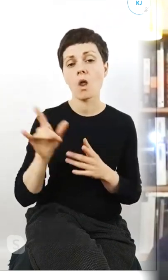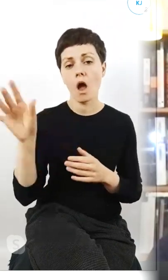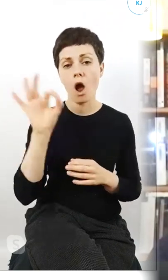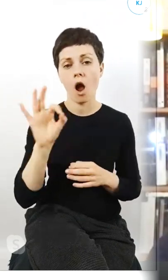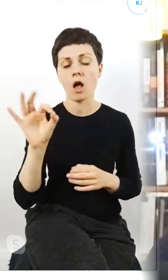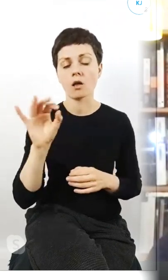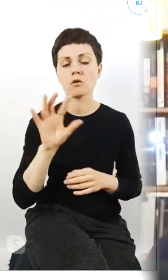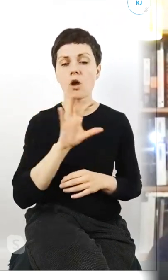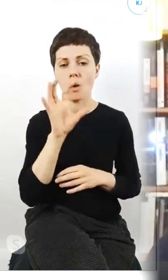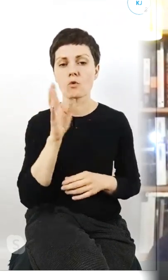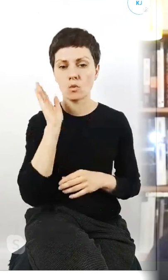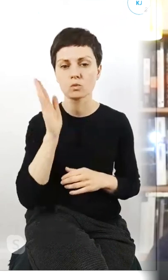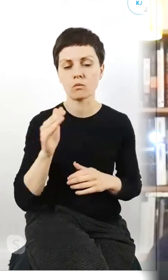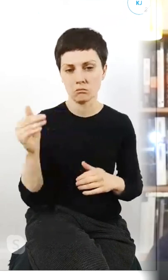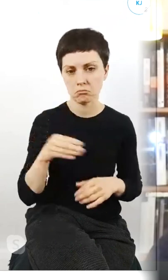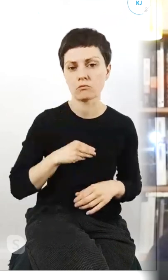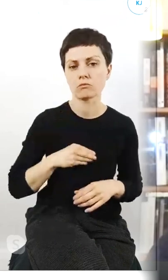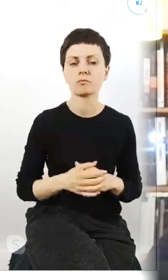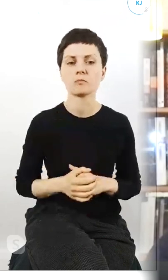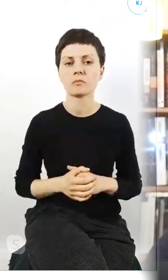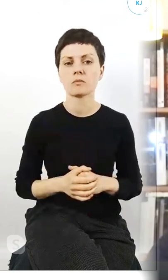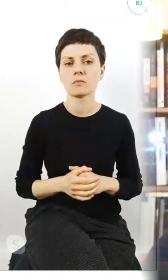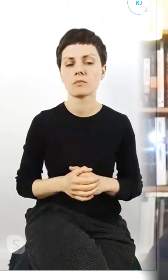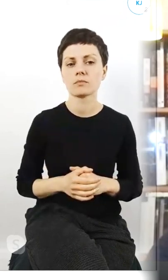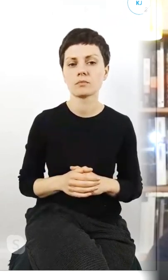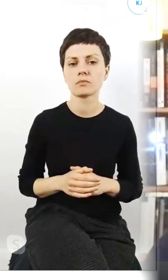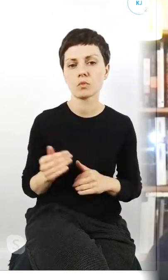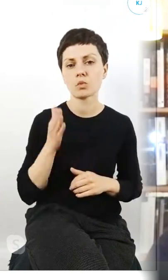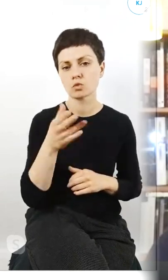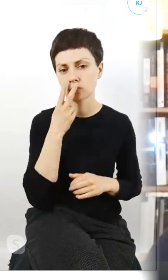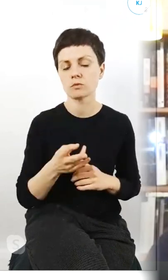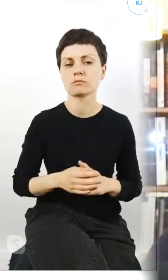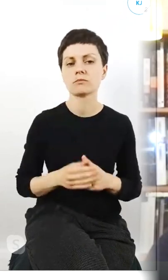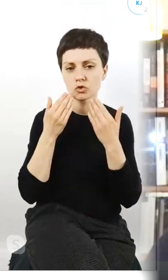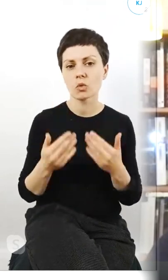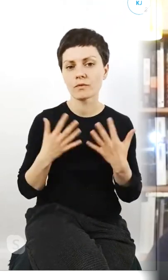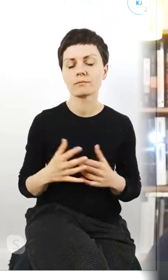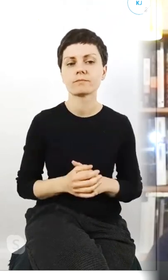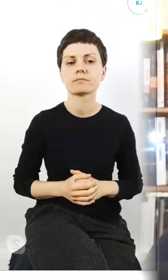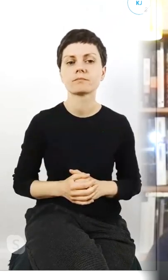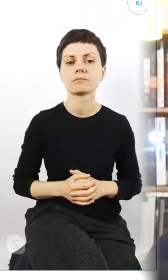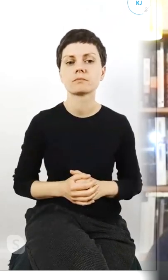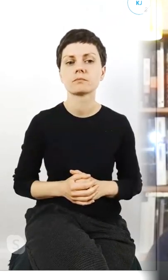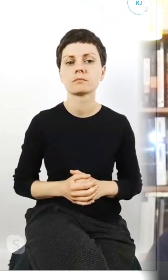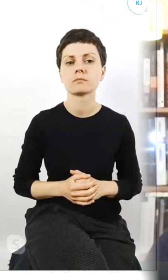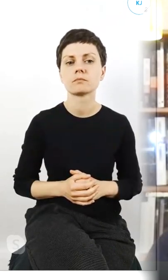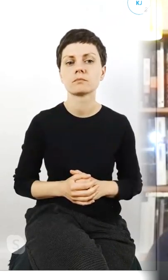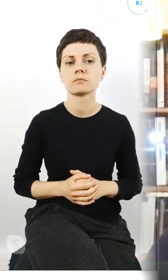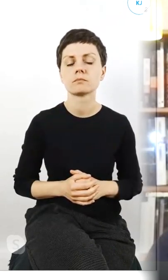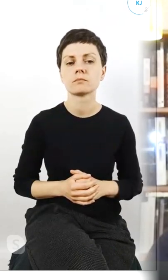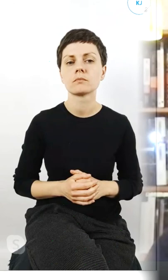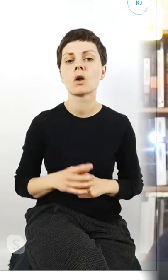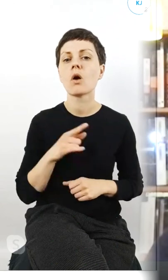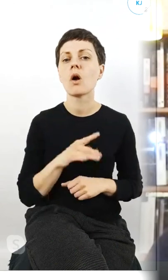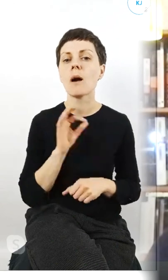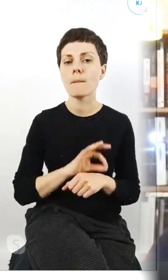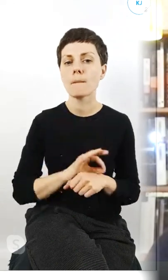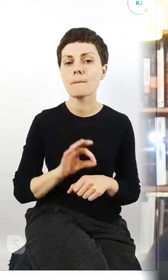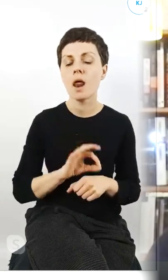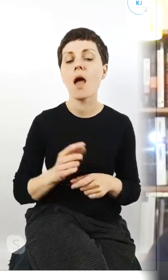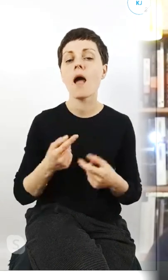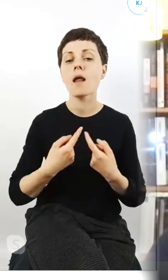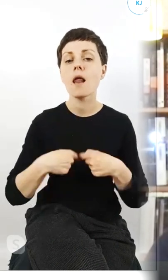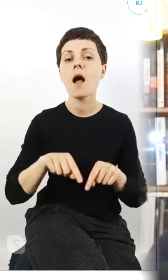okazja zobaczenia też później Dzięki wielkie Tak Jest to projekt realizowany